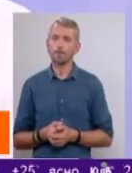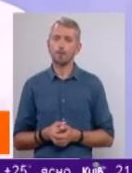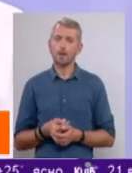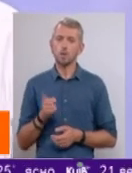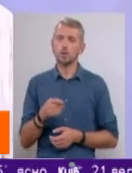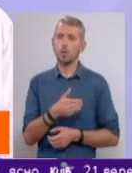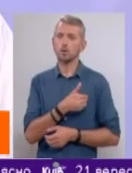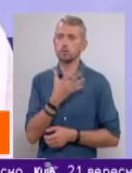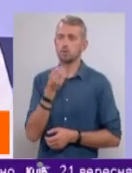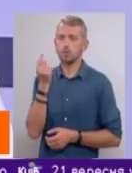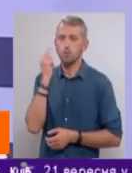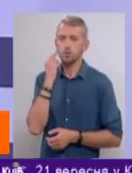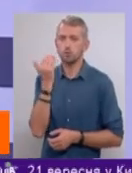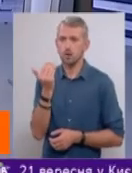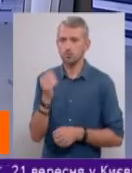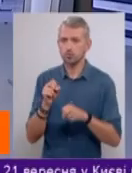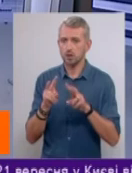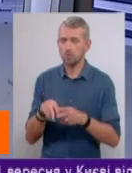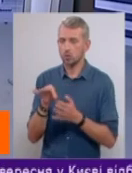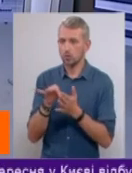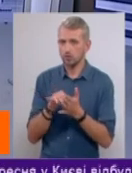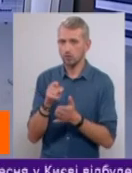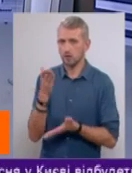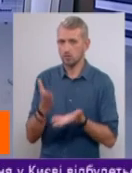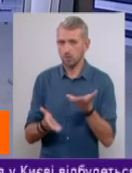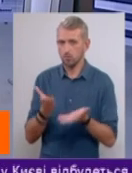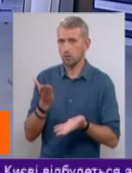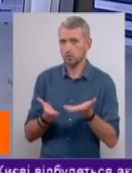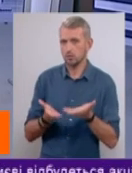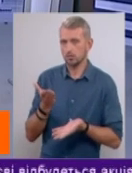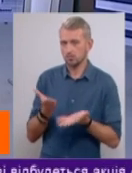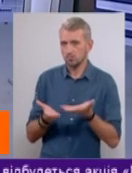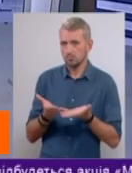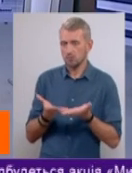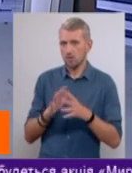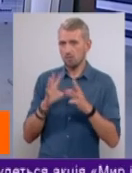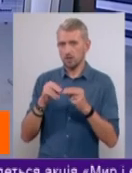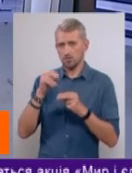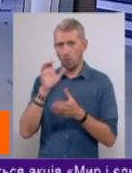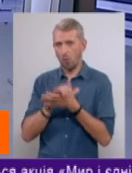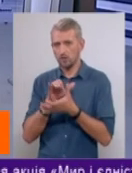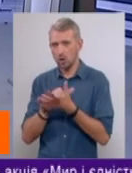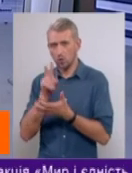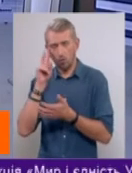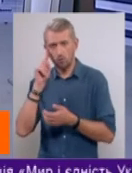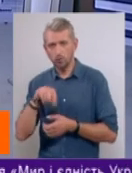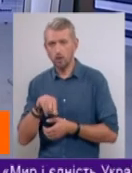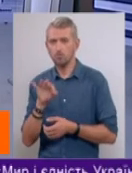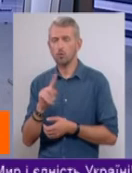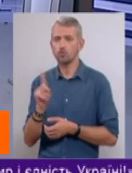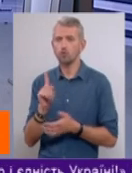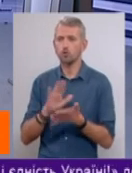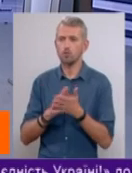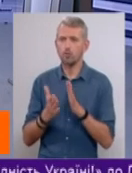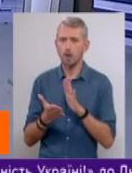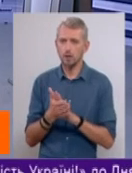тоді хотілося б ще почути вашу експертну оцінку. Ви же, мабуть, в принципі, ознайомлюсь з тим, про що саме